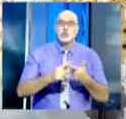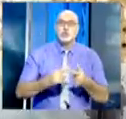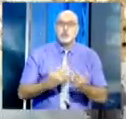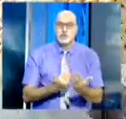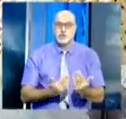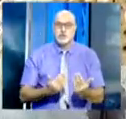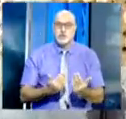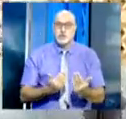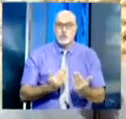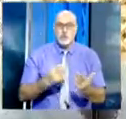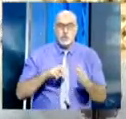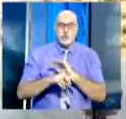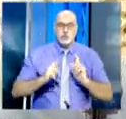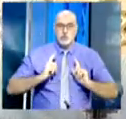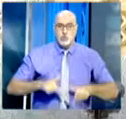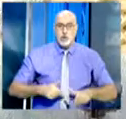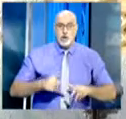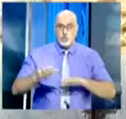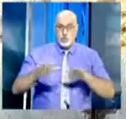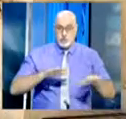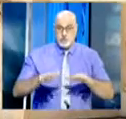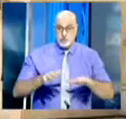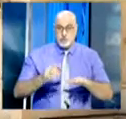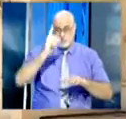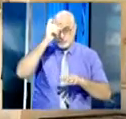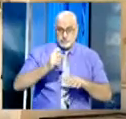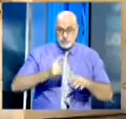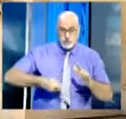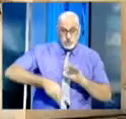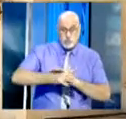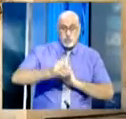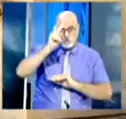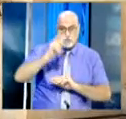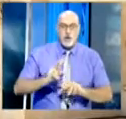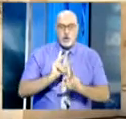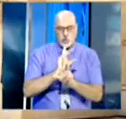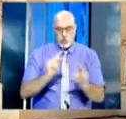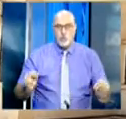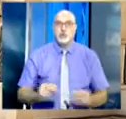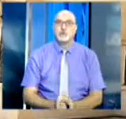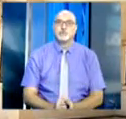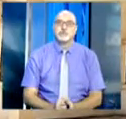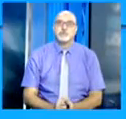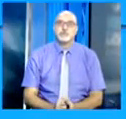في أريحية تحسبا لانطراقة دراسية نظيفة ومريحة